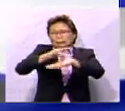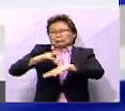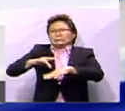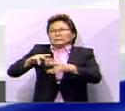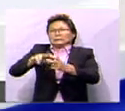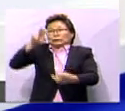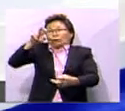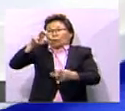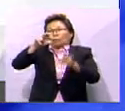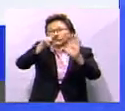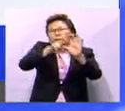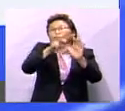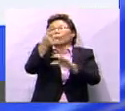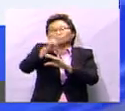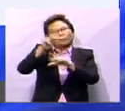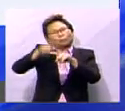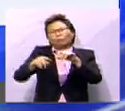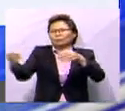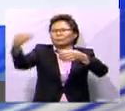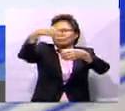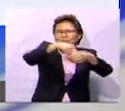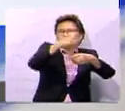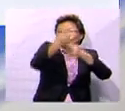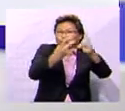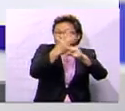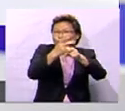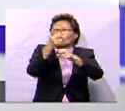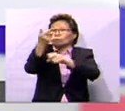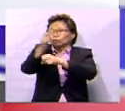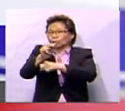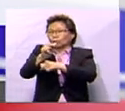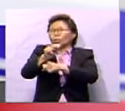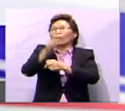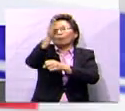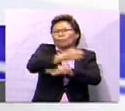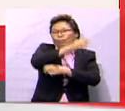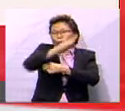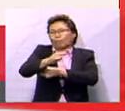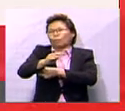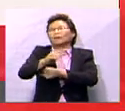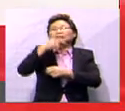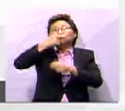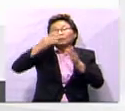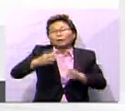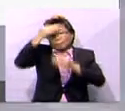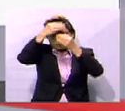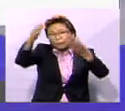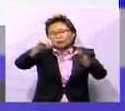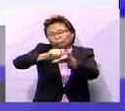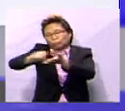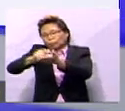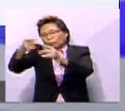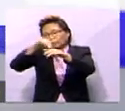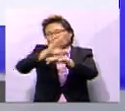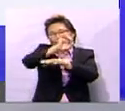bagi kerusi Dun tidak lagi boleh diisi dalam tempoh 2 tahun Dewan Negeri akan bubar. Melainkan Speaker memberitahu secara bertulis